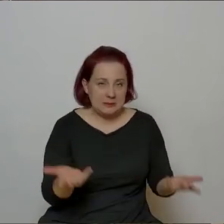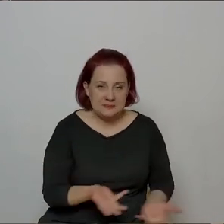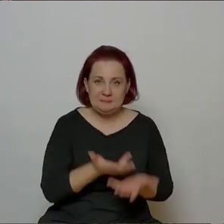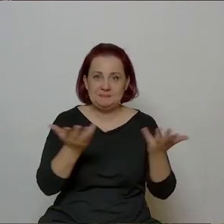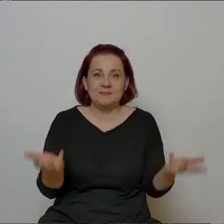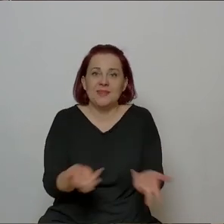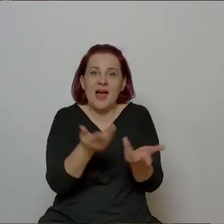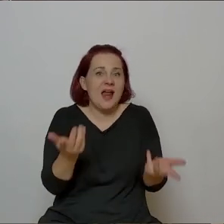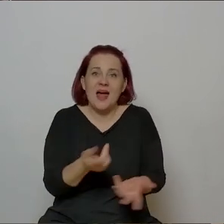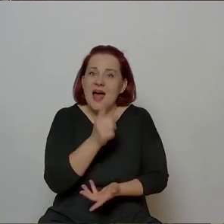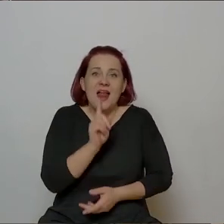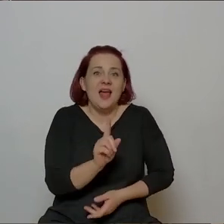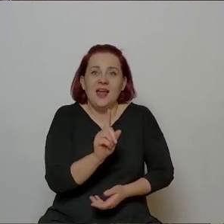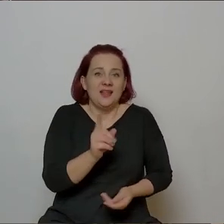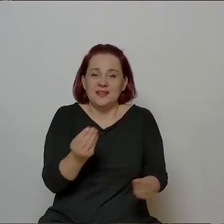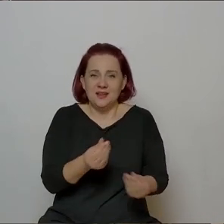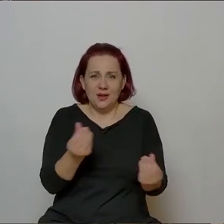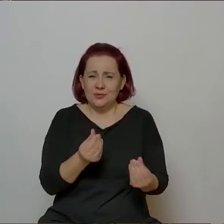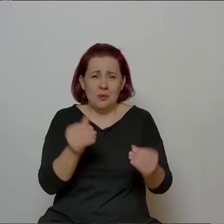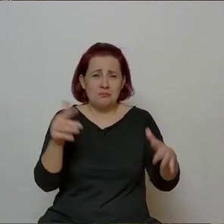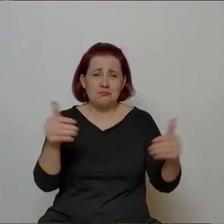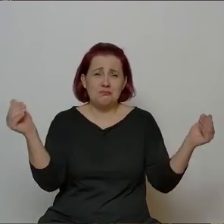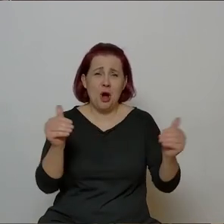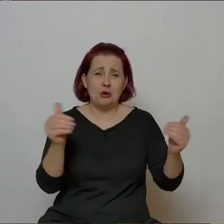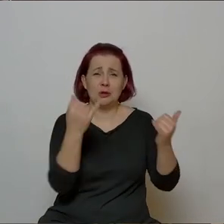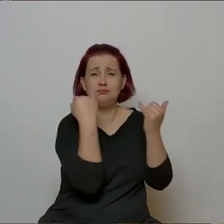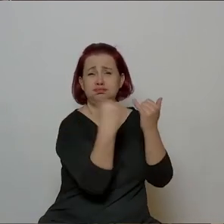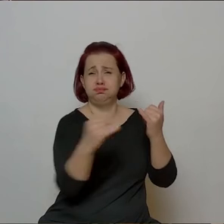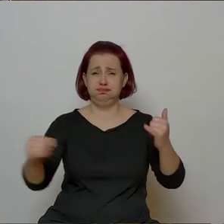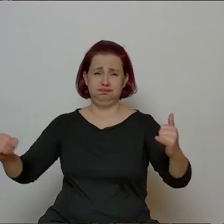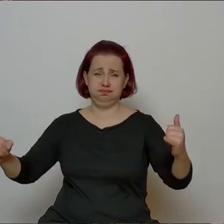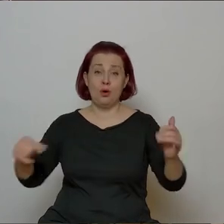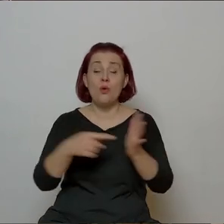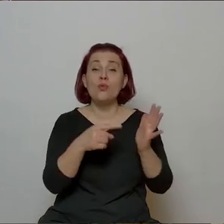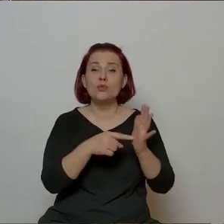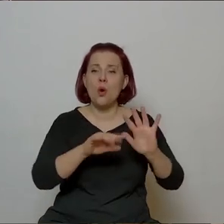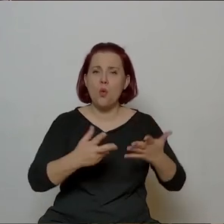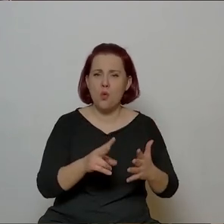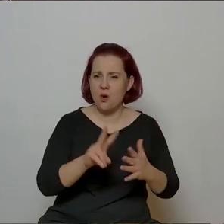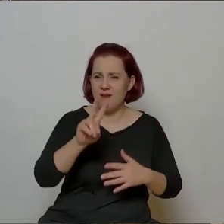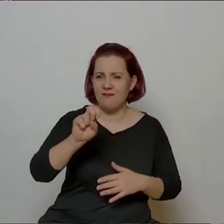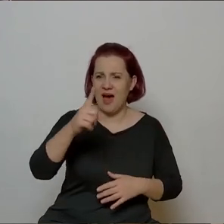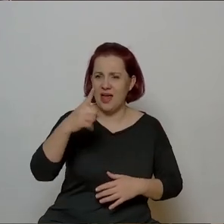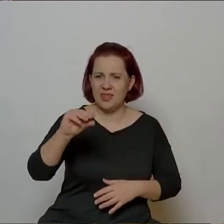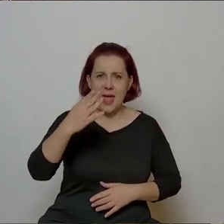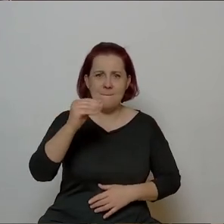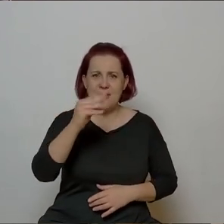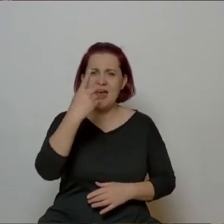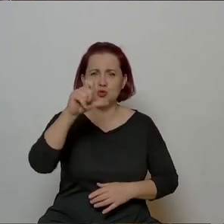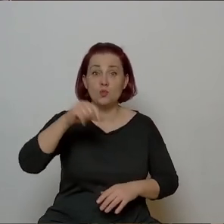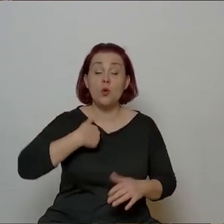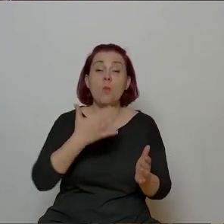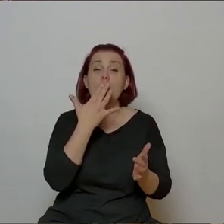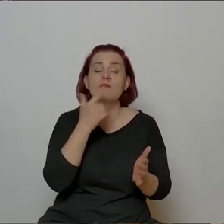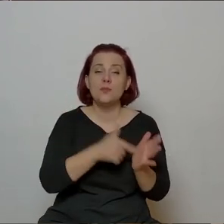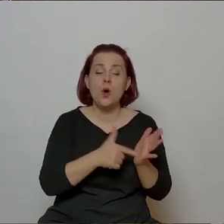ale przecież to wydaje się być ocean możliwości, same w Ademekum, na tym koncercie, o którym wspomniałem w studiu Polskiego Radia